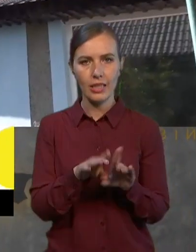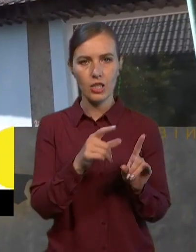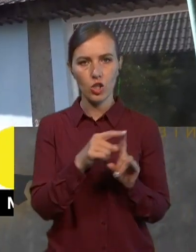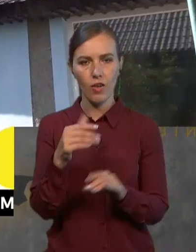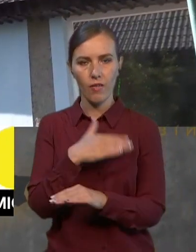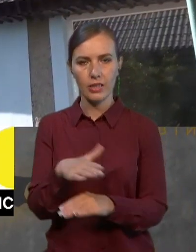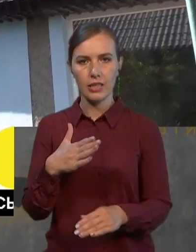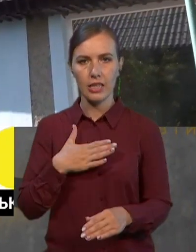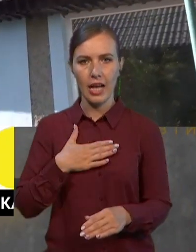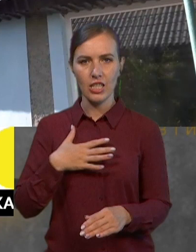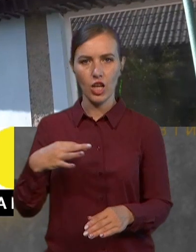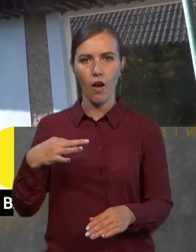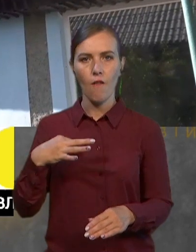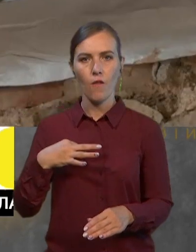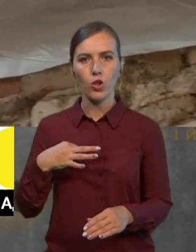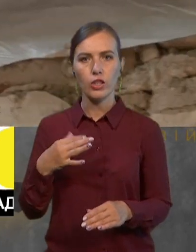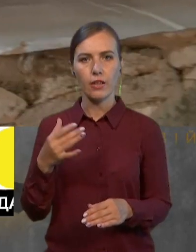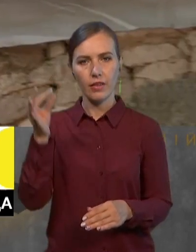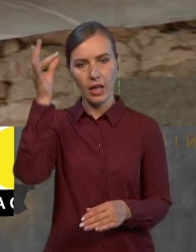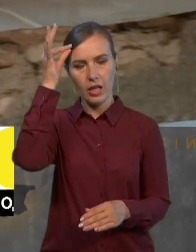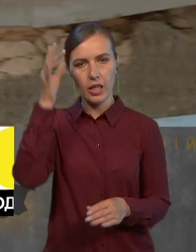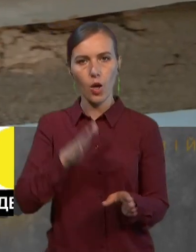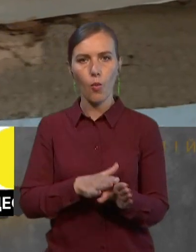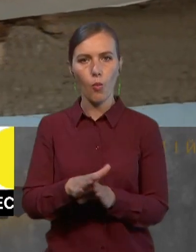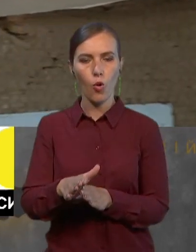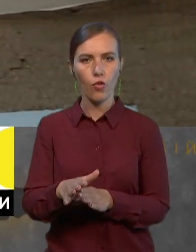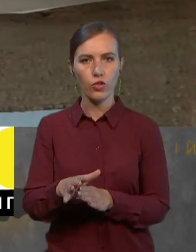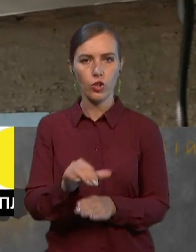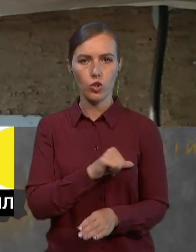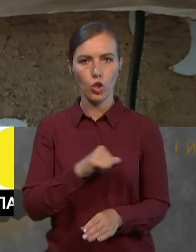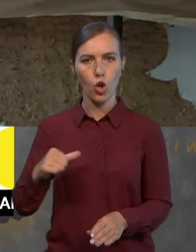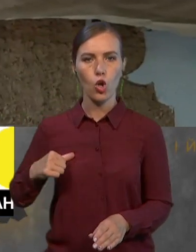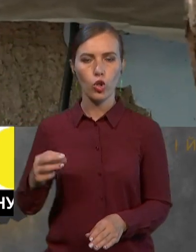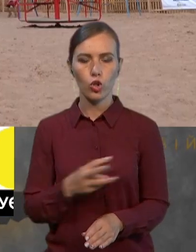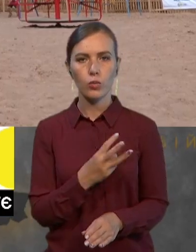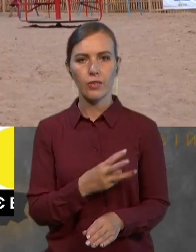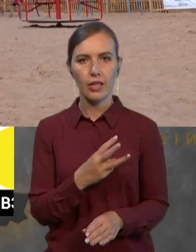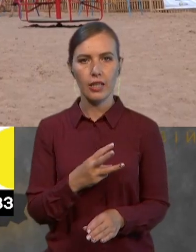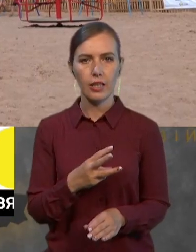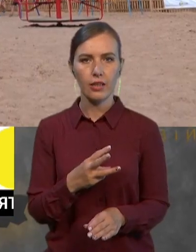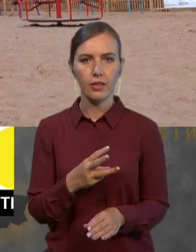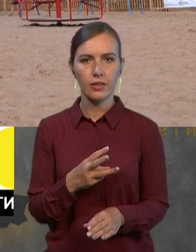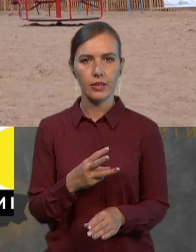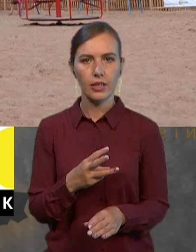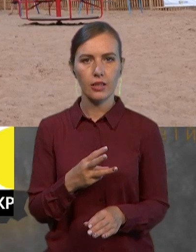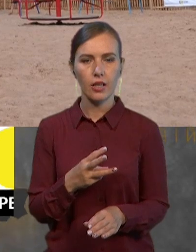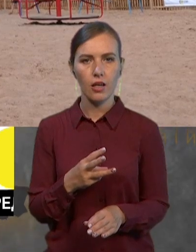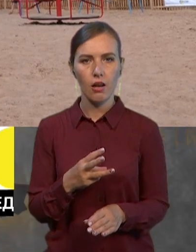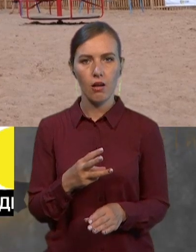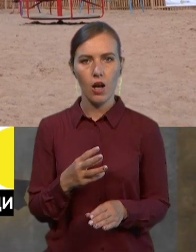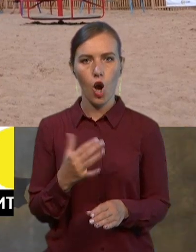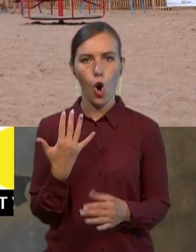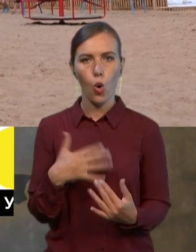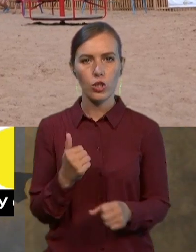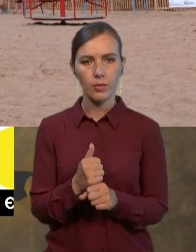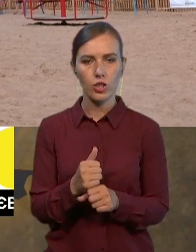волонтерів. Нагадаю, що це повністю добровільна засада, і волонтери вже працюють